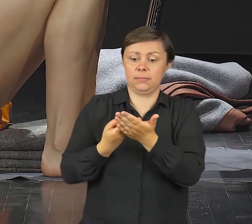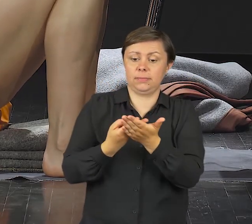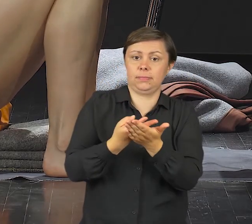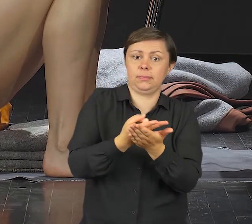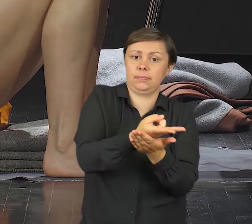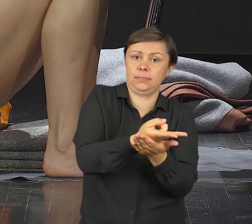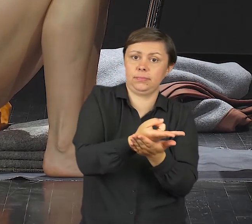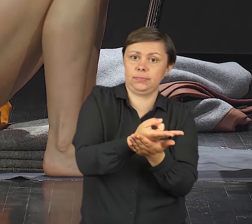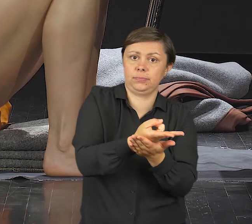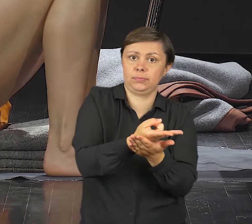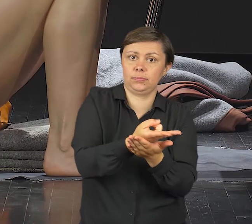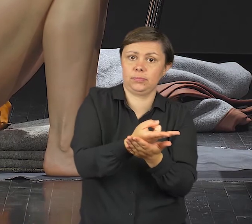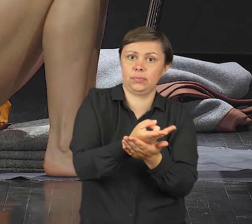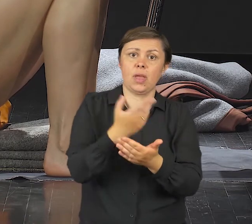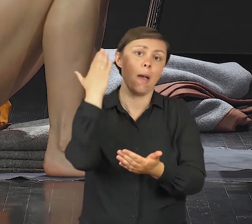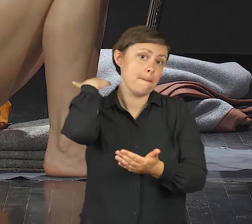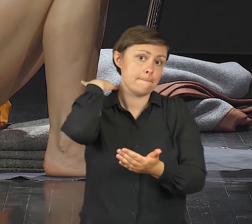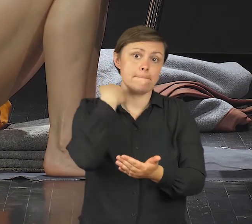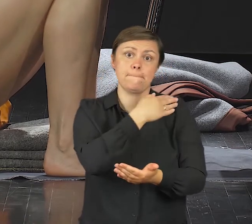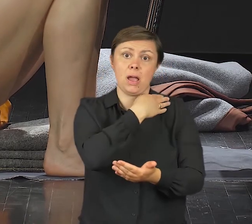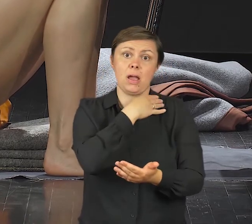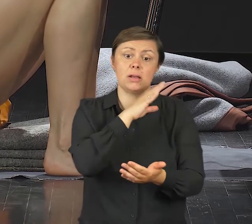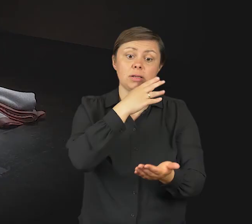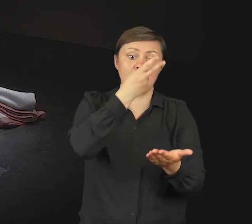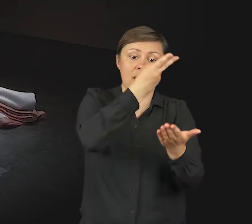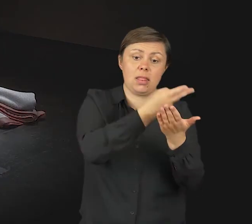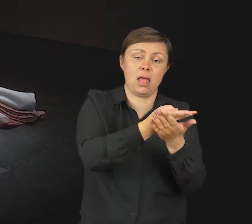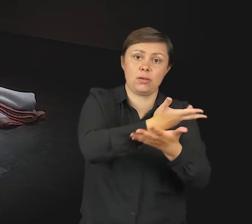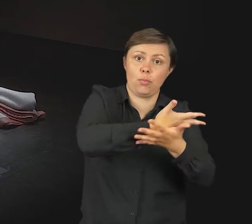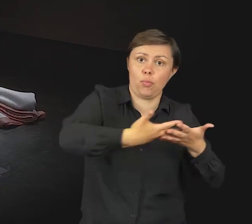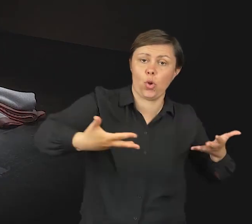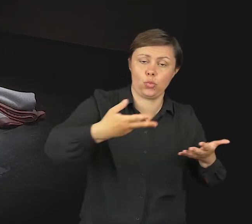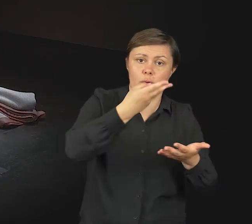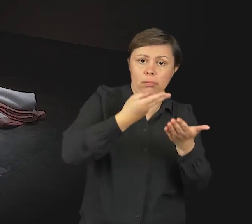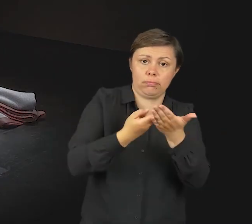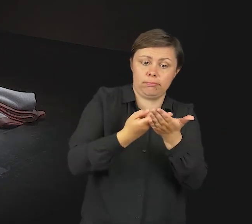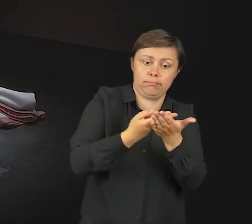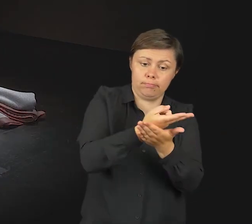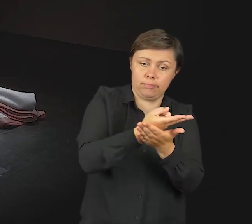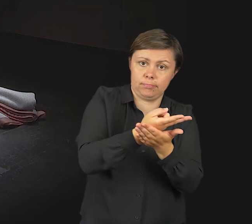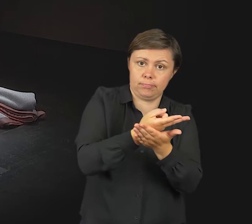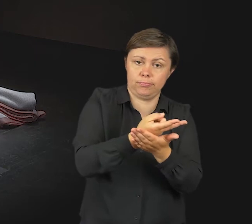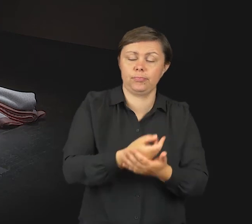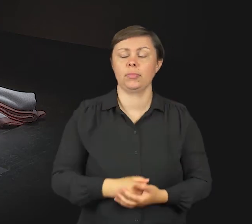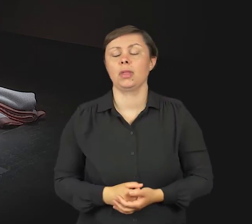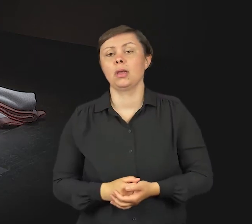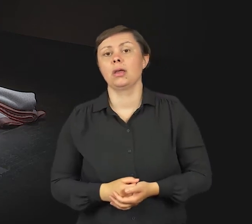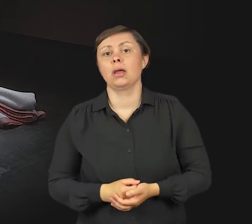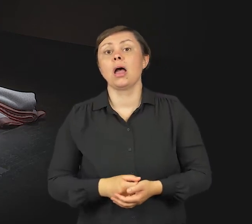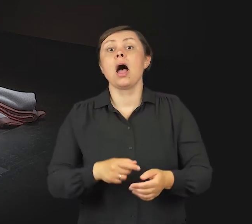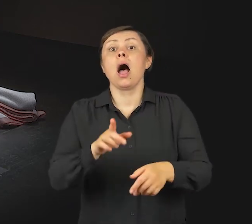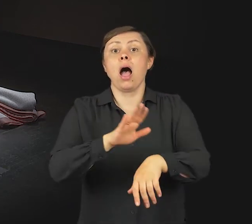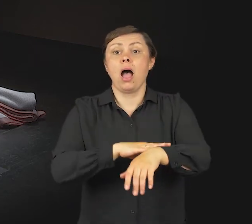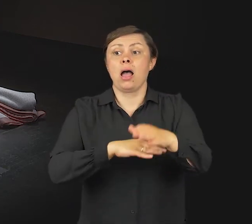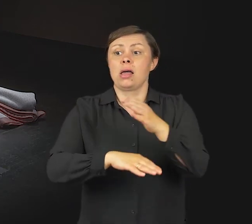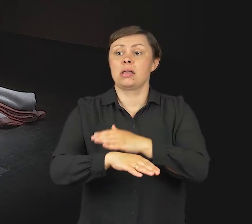szczyty barków do podłoża. Dobrze? To będzie tyle. Ręce zgięte w